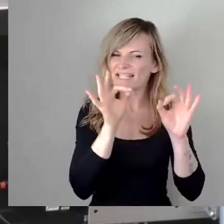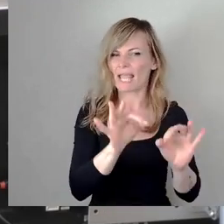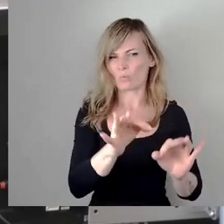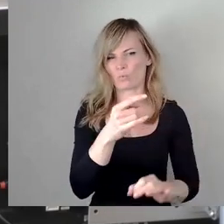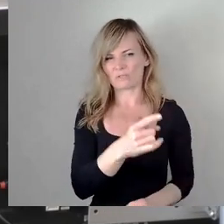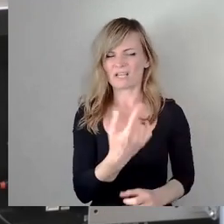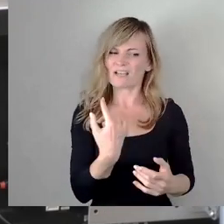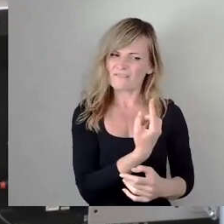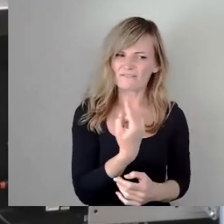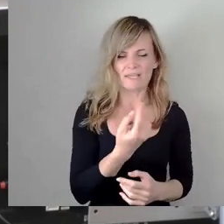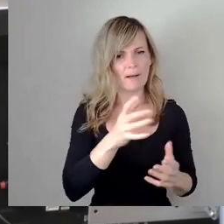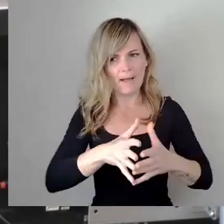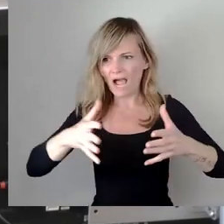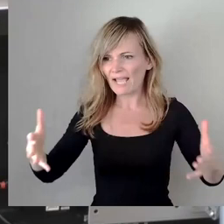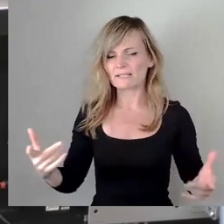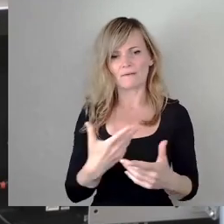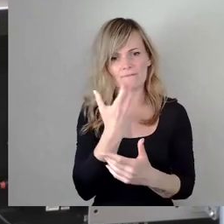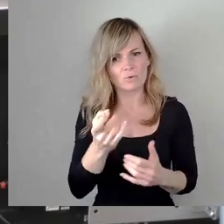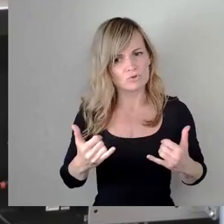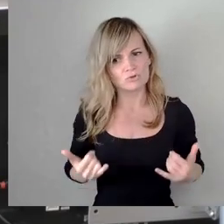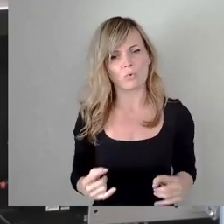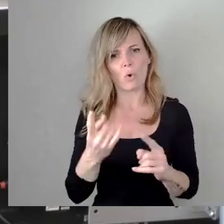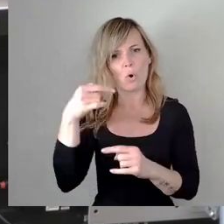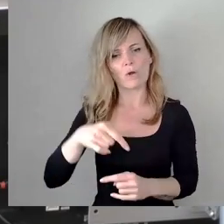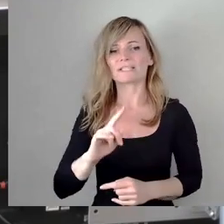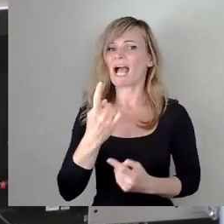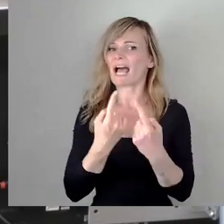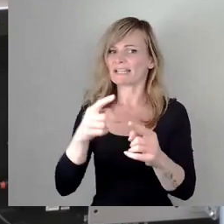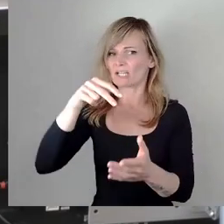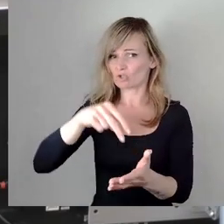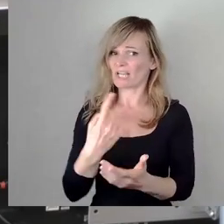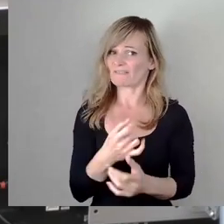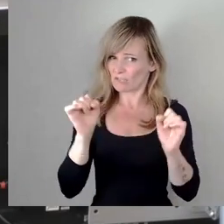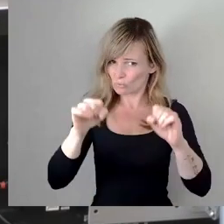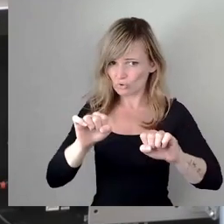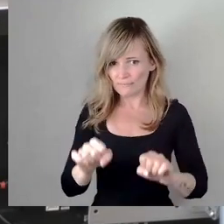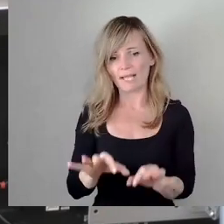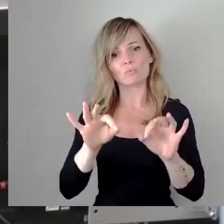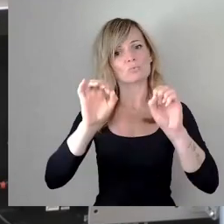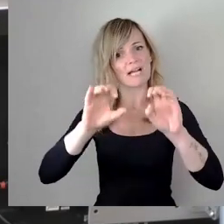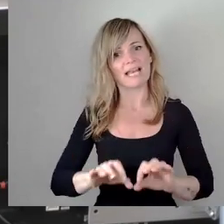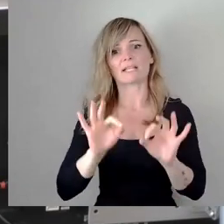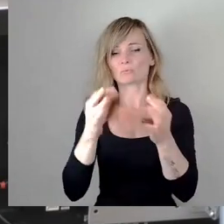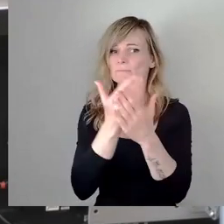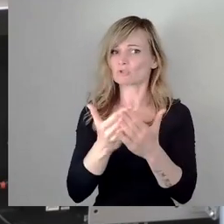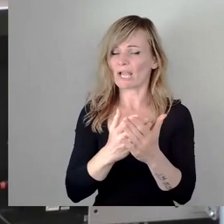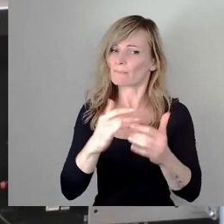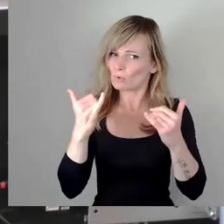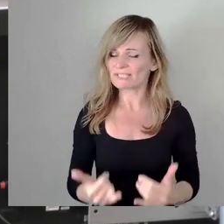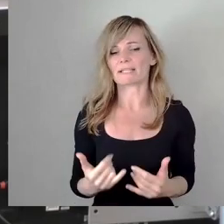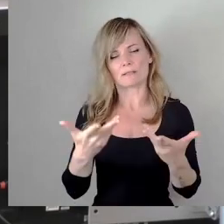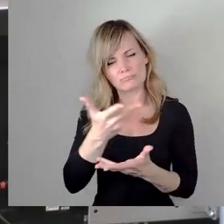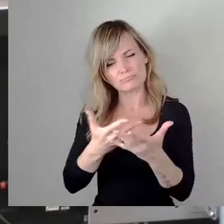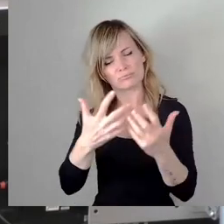getragen. Wir haben jetzt einen anderen Stand, dem können wir heute auch zustimmen. Das ist gut erläutert, gut beschrieben. Und dann kann man sich damit jetzt auch auseinandersetzen